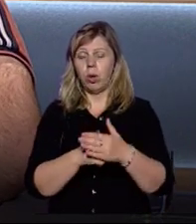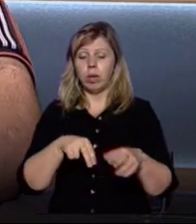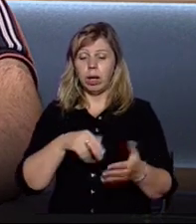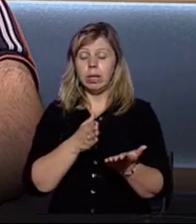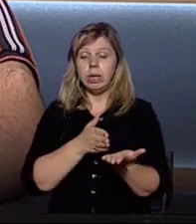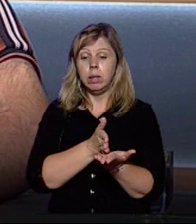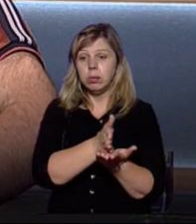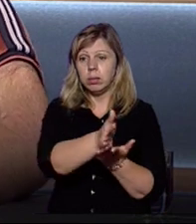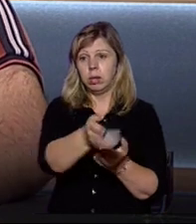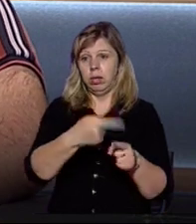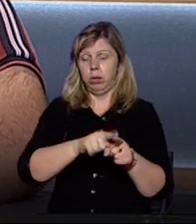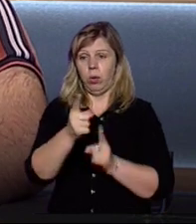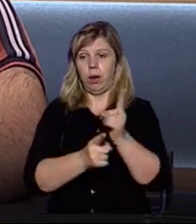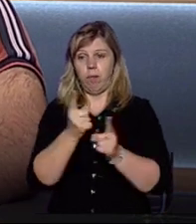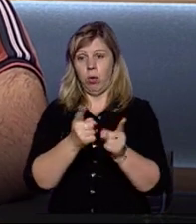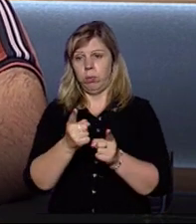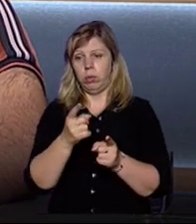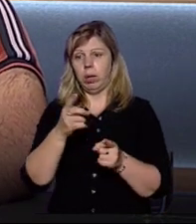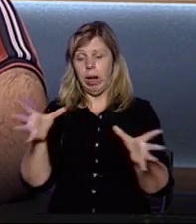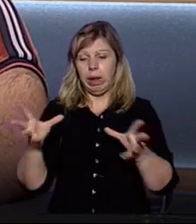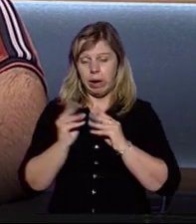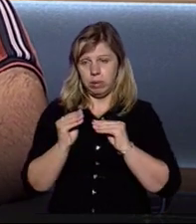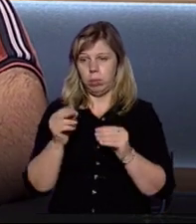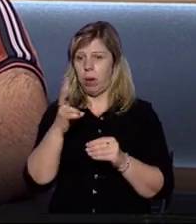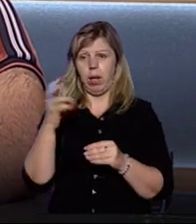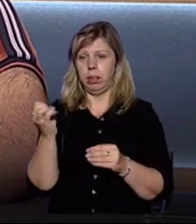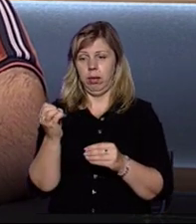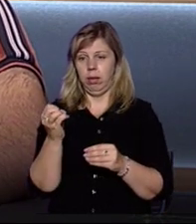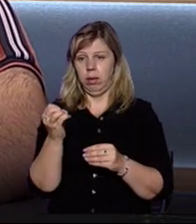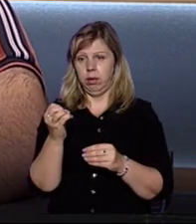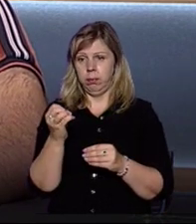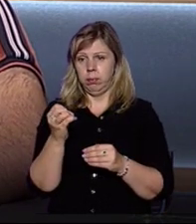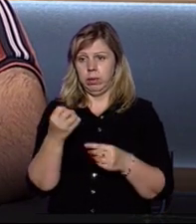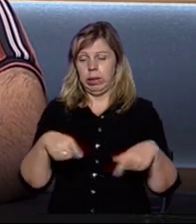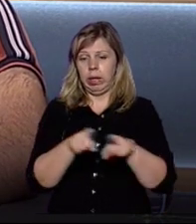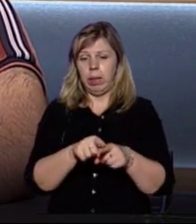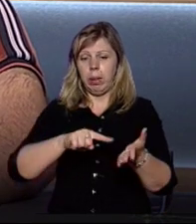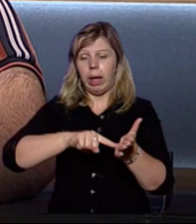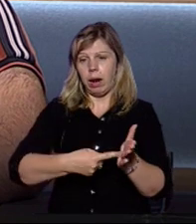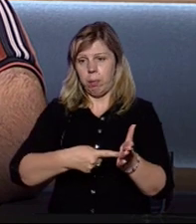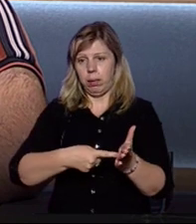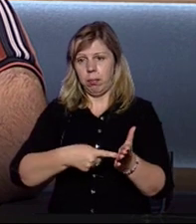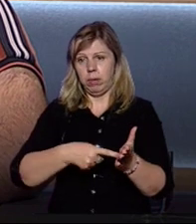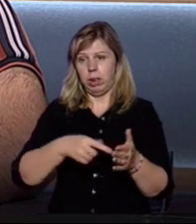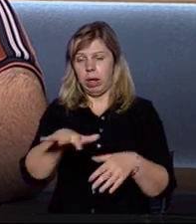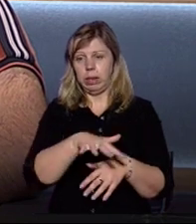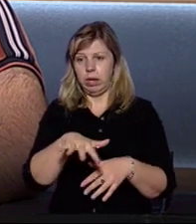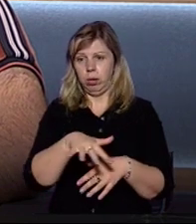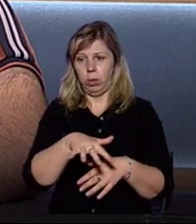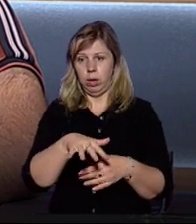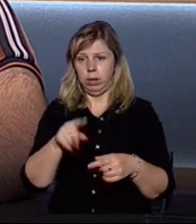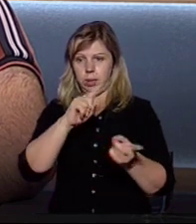цю реформу просто разом, а не такими крапками на території